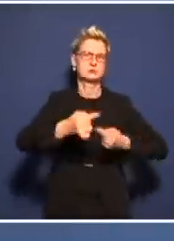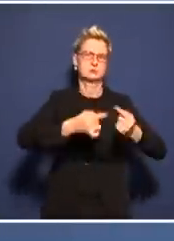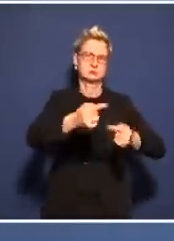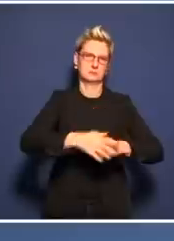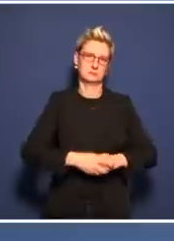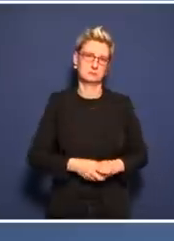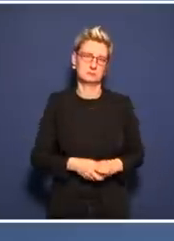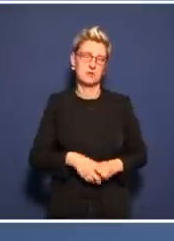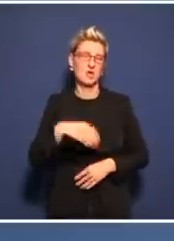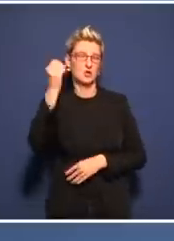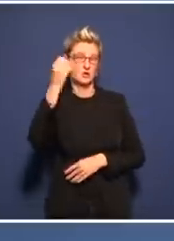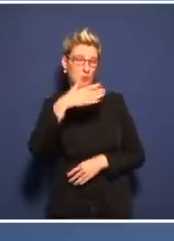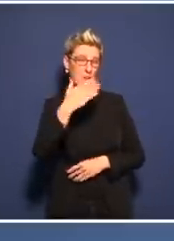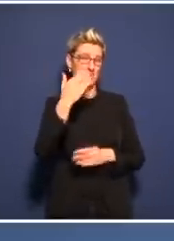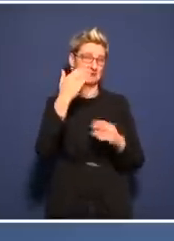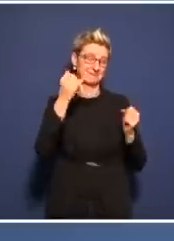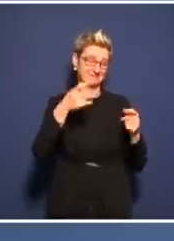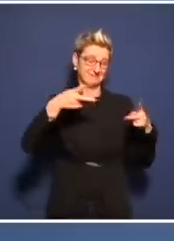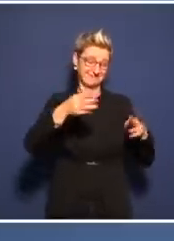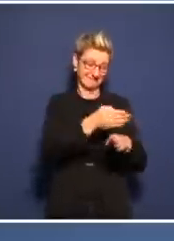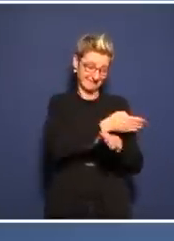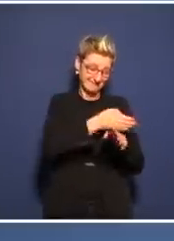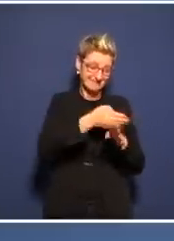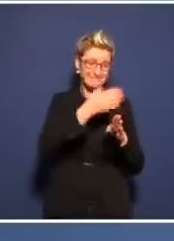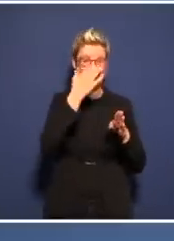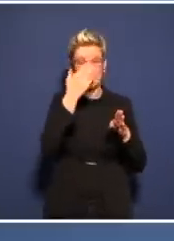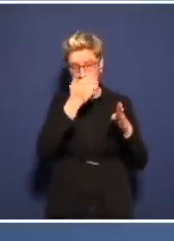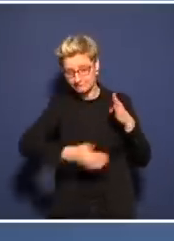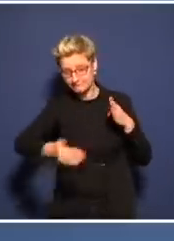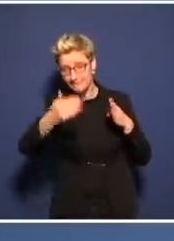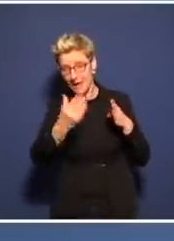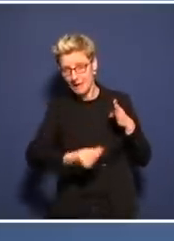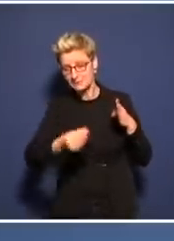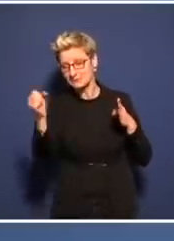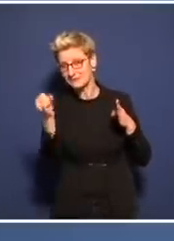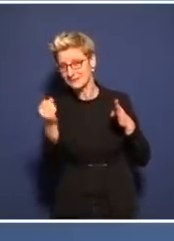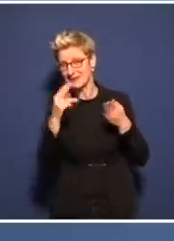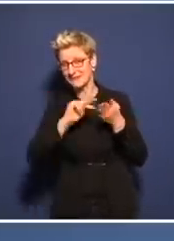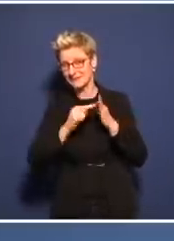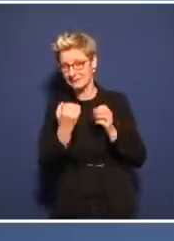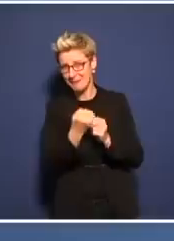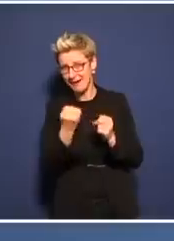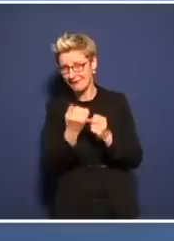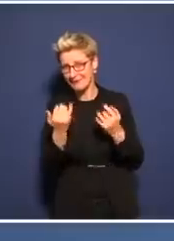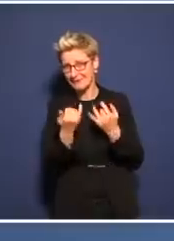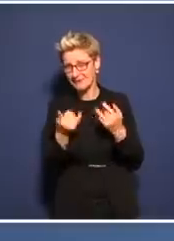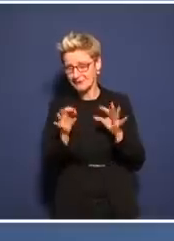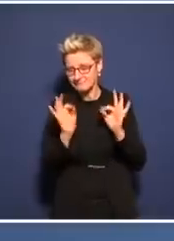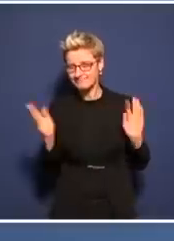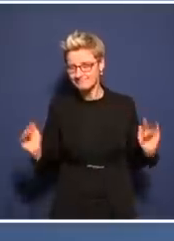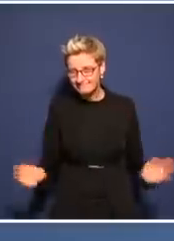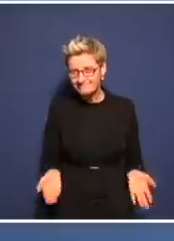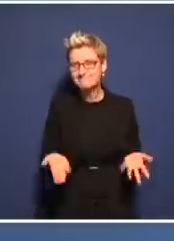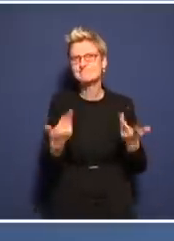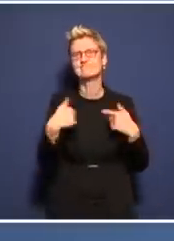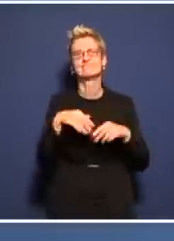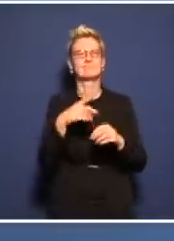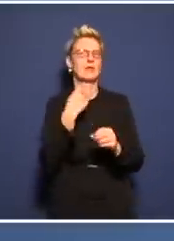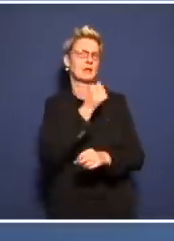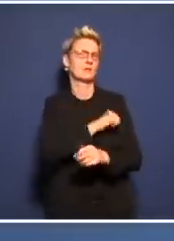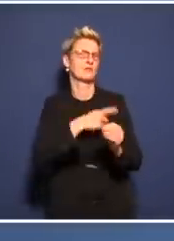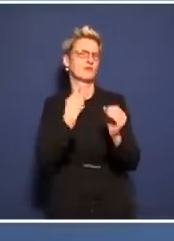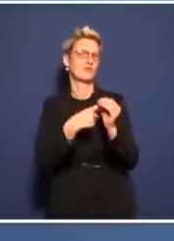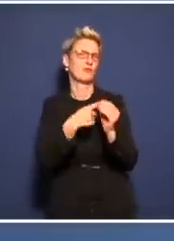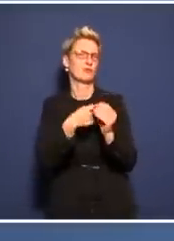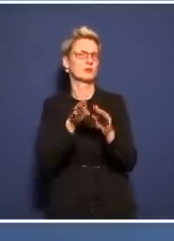wie man den Herbst vorbereitet, den Winter vorbereitet, dass man bis dahin diese Impfquote weiter erhöht, die Impflücken